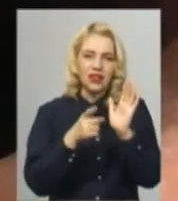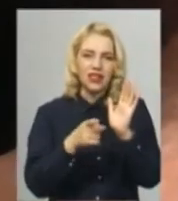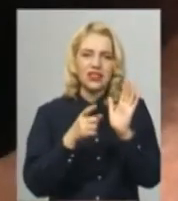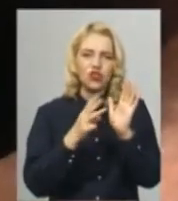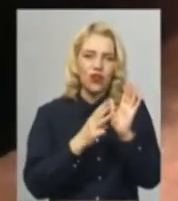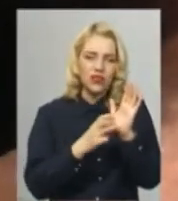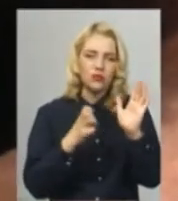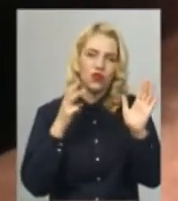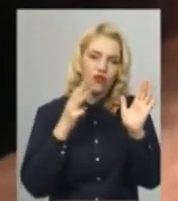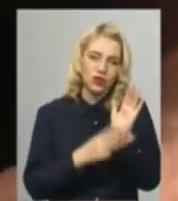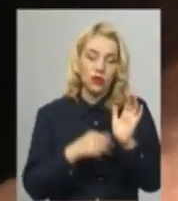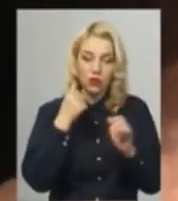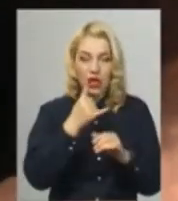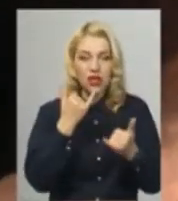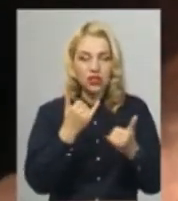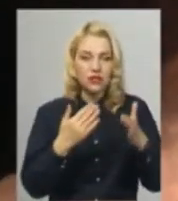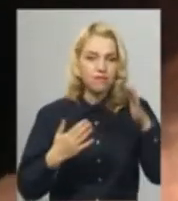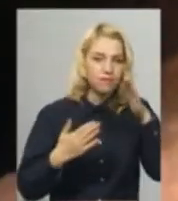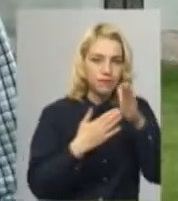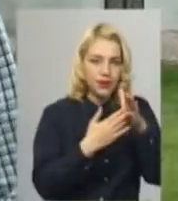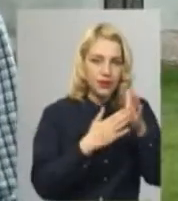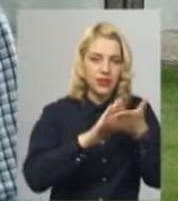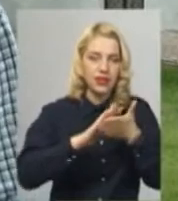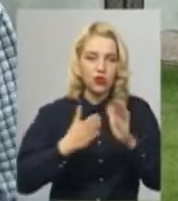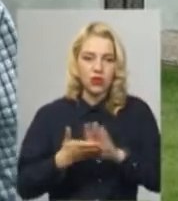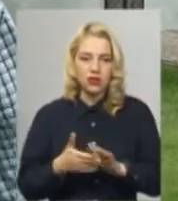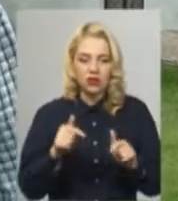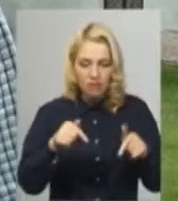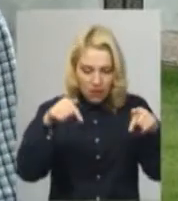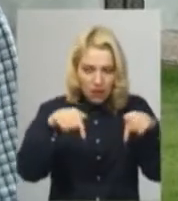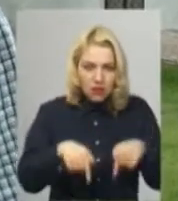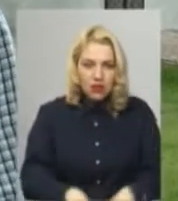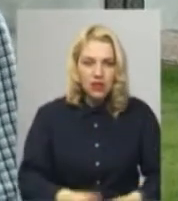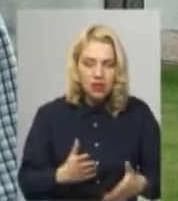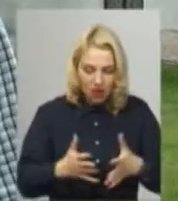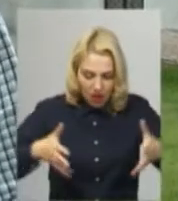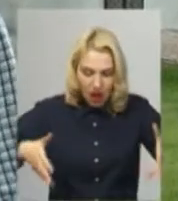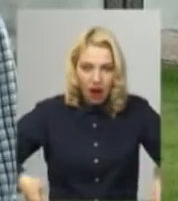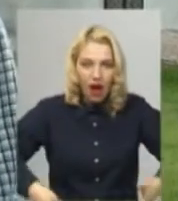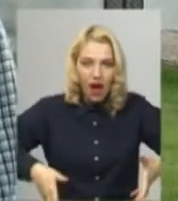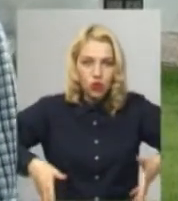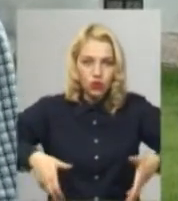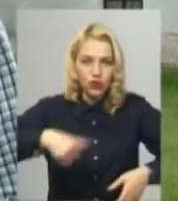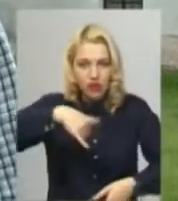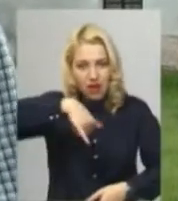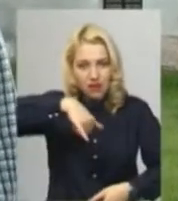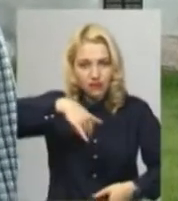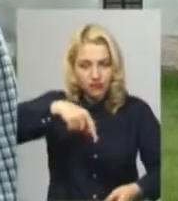зараз ми вперше в ситуацію, коли на дні лежить величезна така кадушка, яку ми не зможемо підняти,